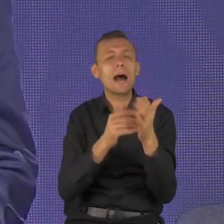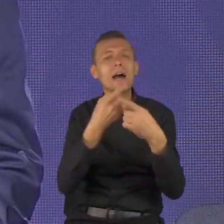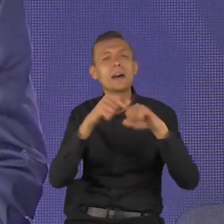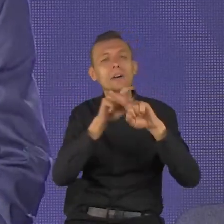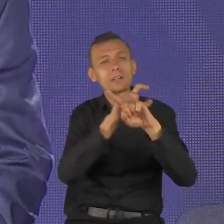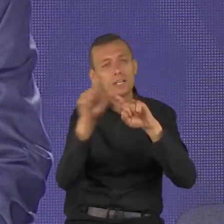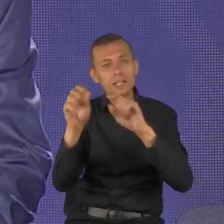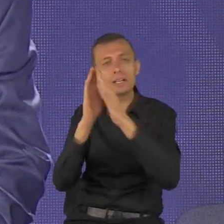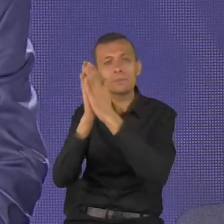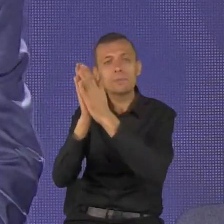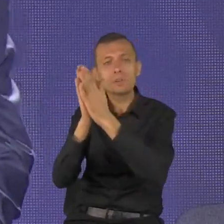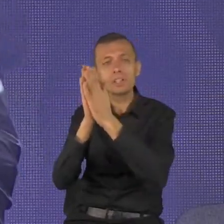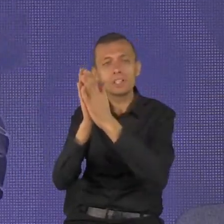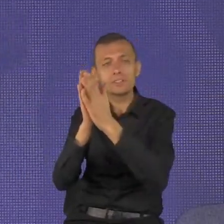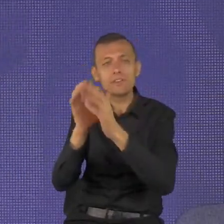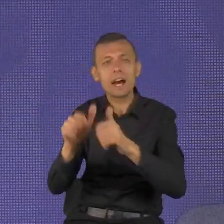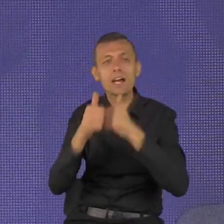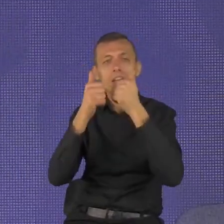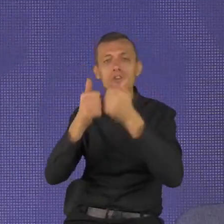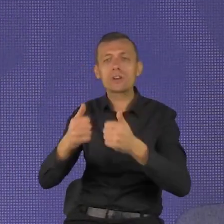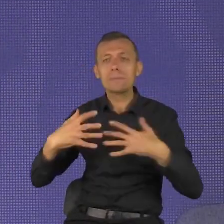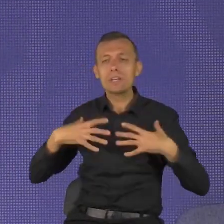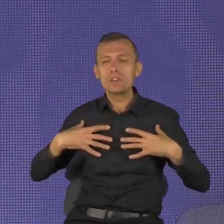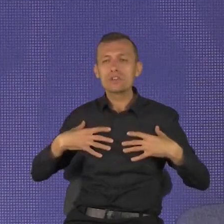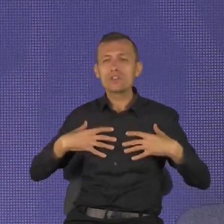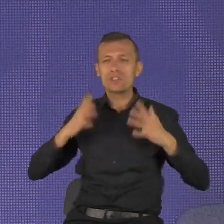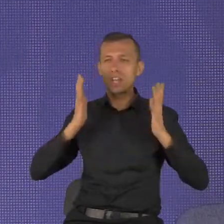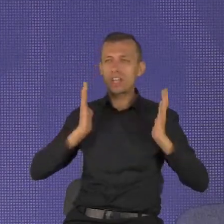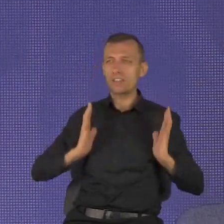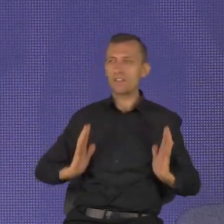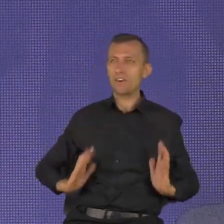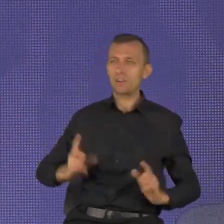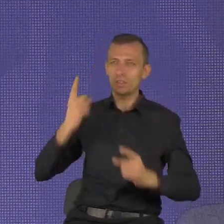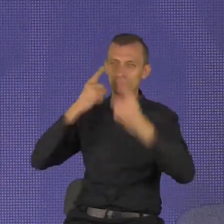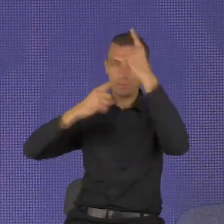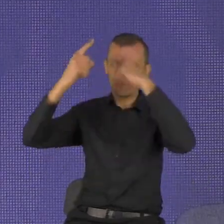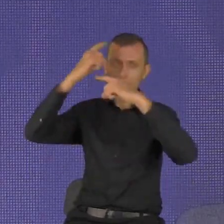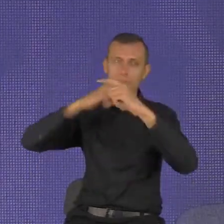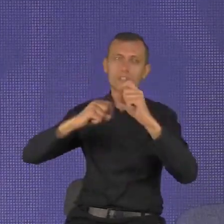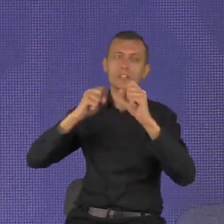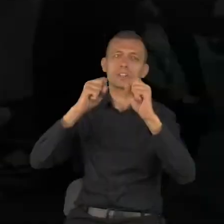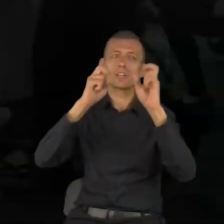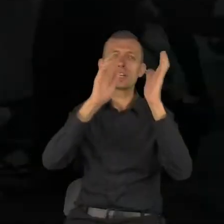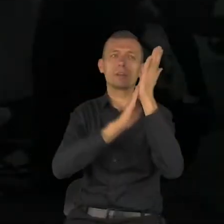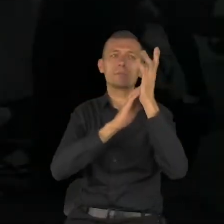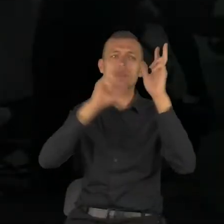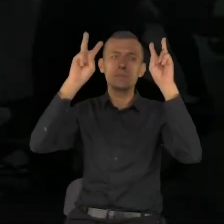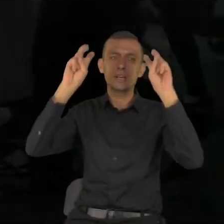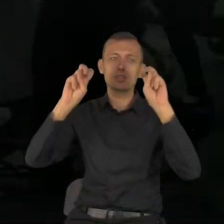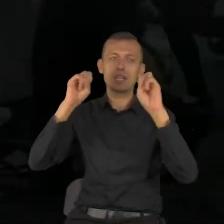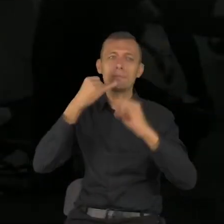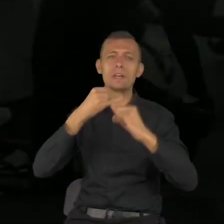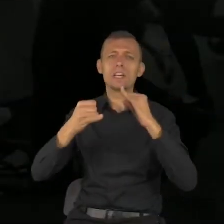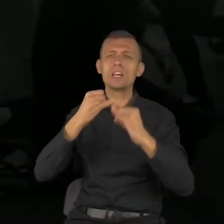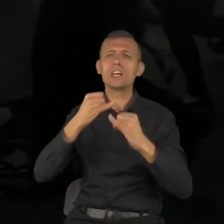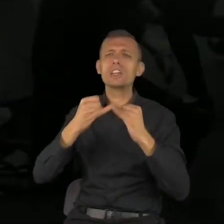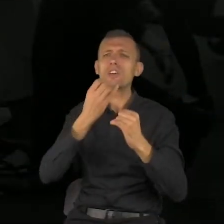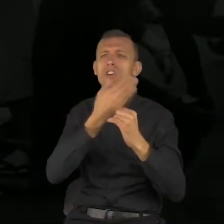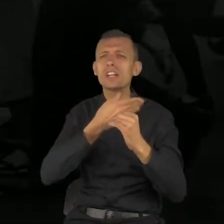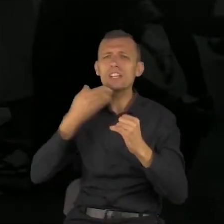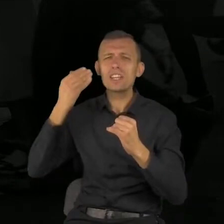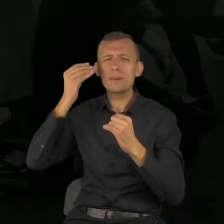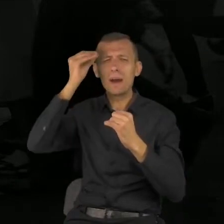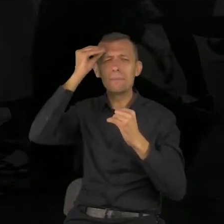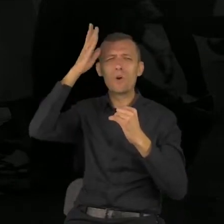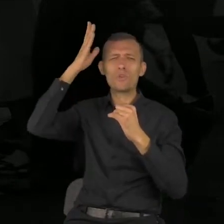życiem kierować. Posłuchaj, co mówi Księga Przysłów. Gdzie nie ma rozwagi, nawet gorliwość nie jest dobra. Ten,